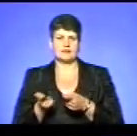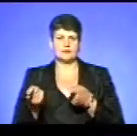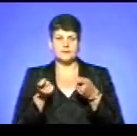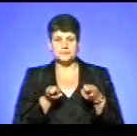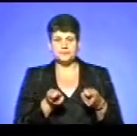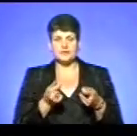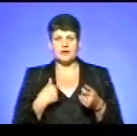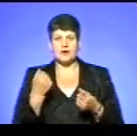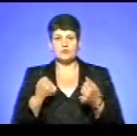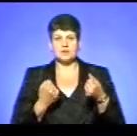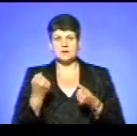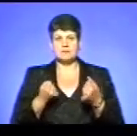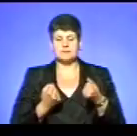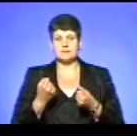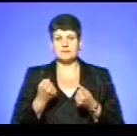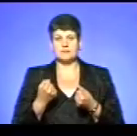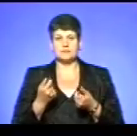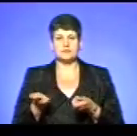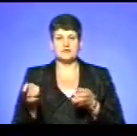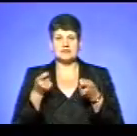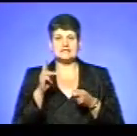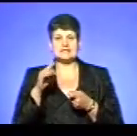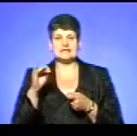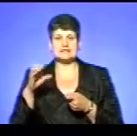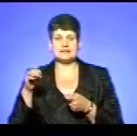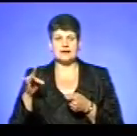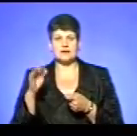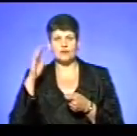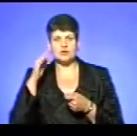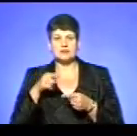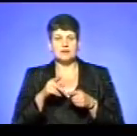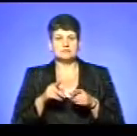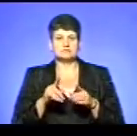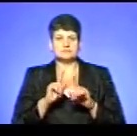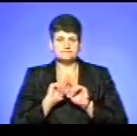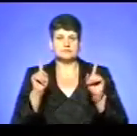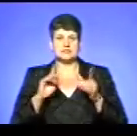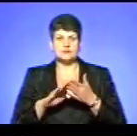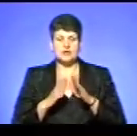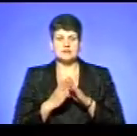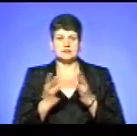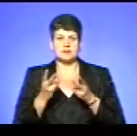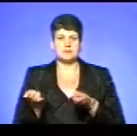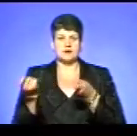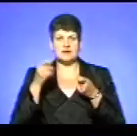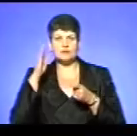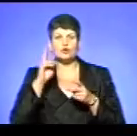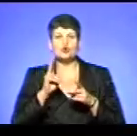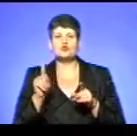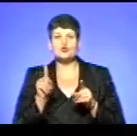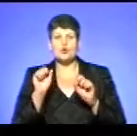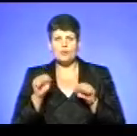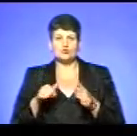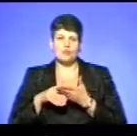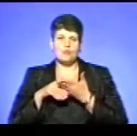водій машини, я з цистерною привіз воду. Шеф подзвонив, в кернестатна ситуація, треба виручати, аби подзвонили, хто що може,